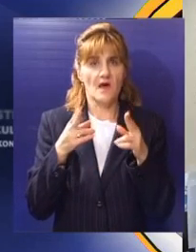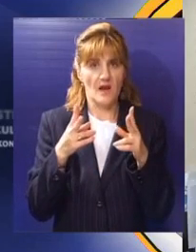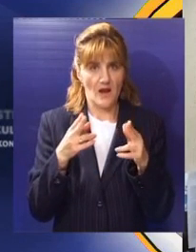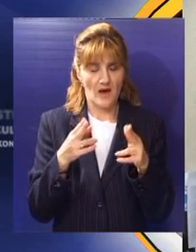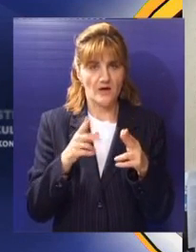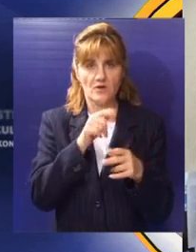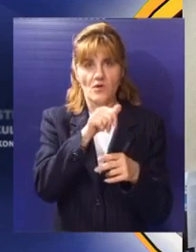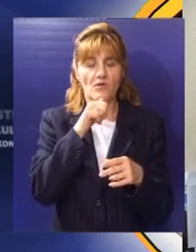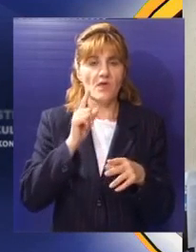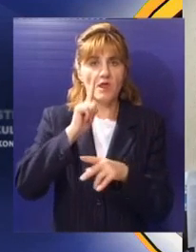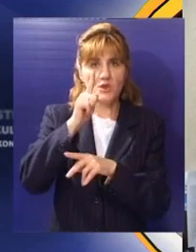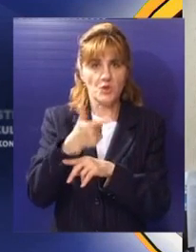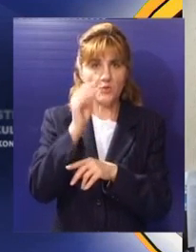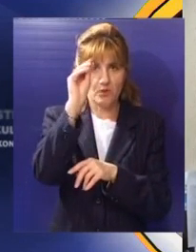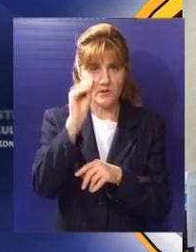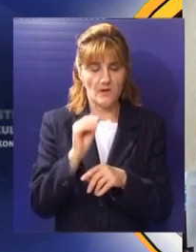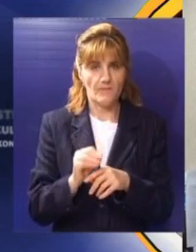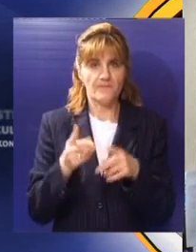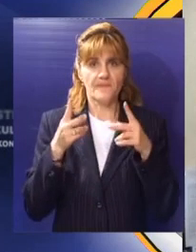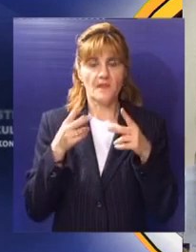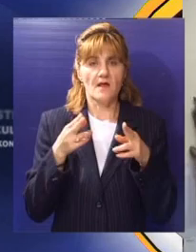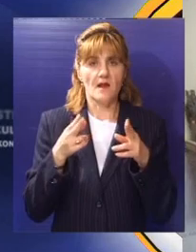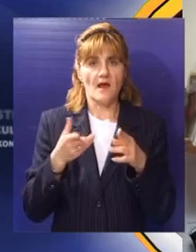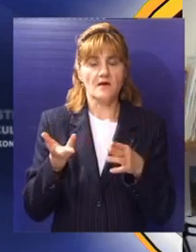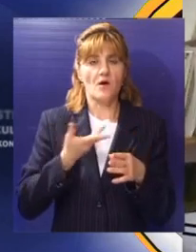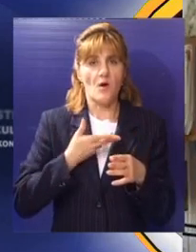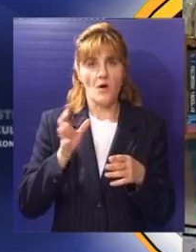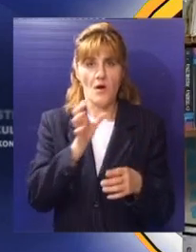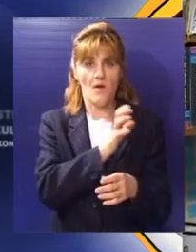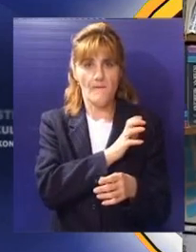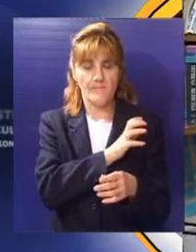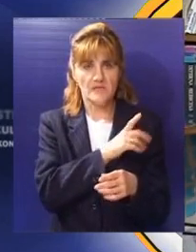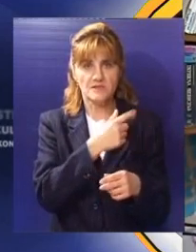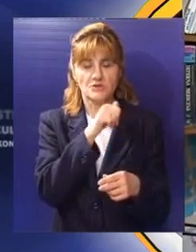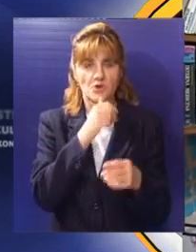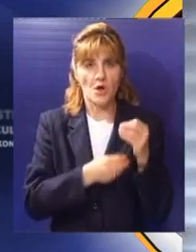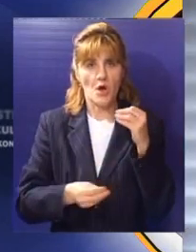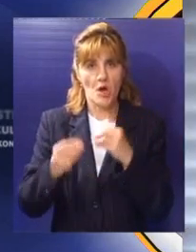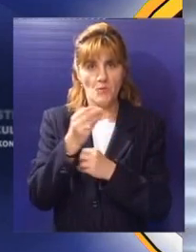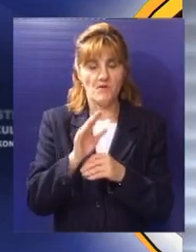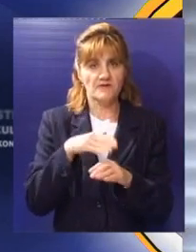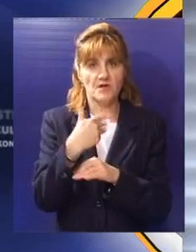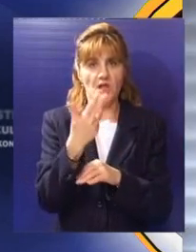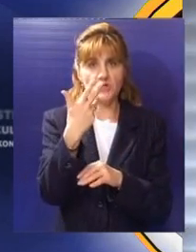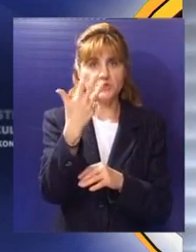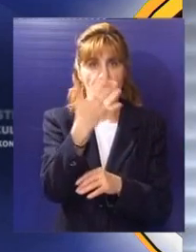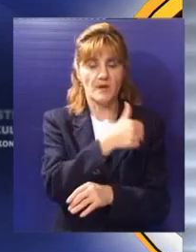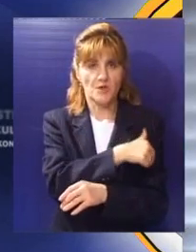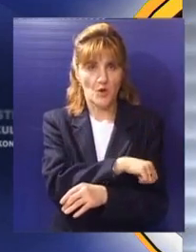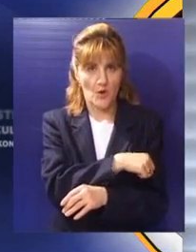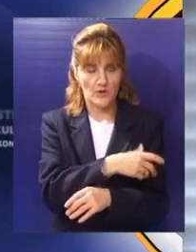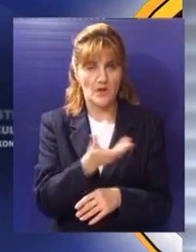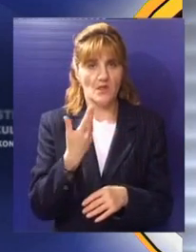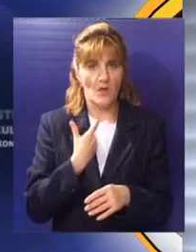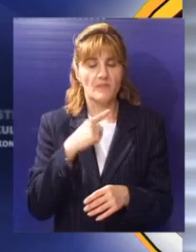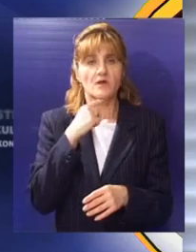Karcinom debelog creva drugi je na listi učestalosti malignih tumora digestivnog trakta. Opasnost od ovog raka posebno je povećena nakon 45.